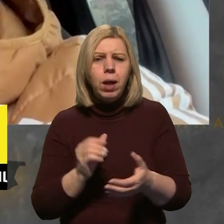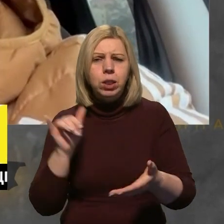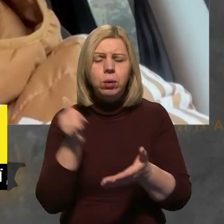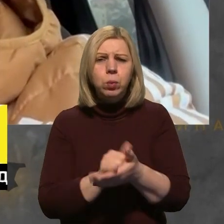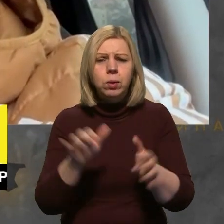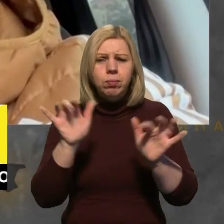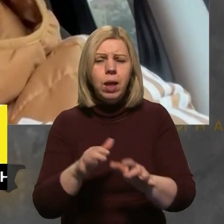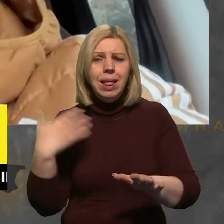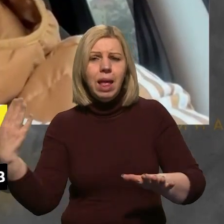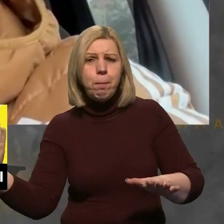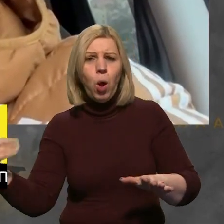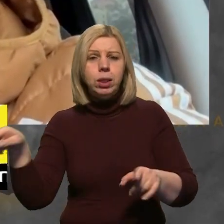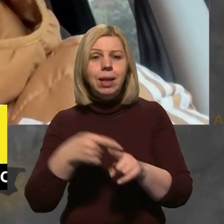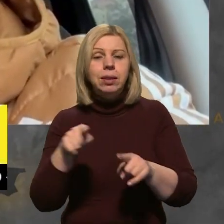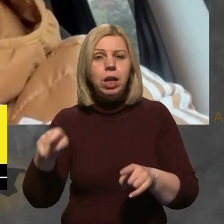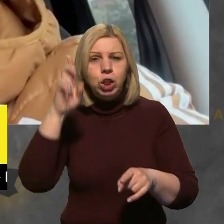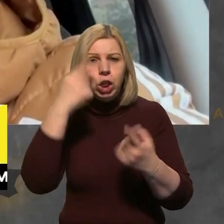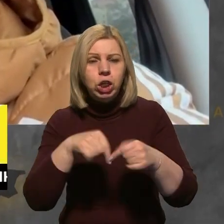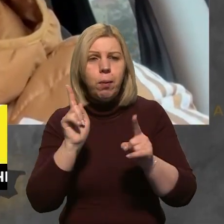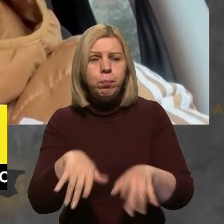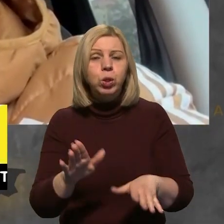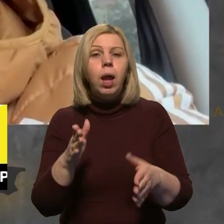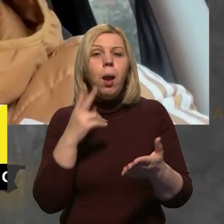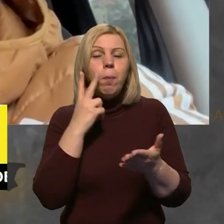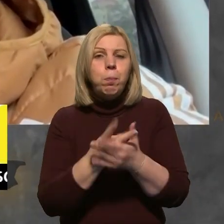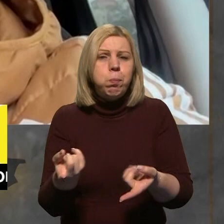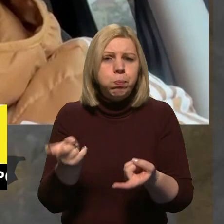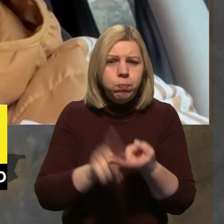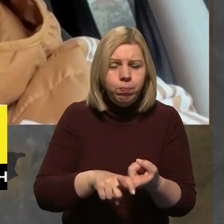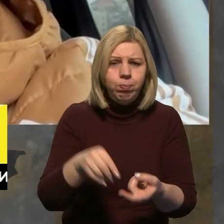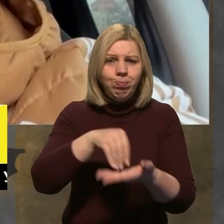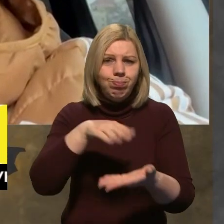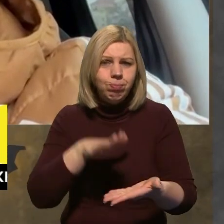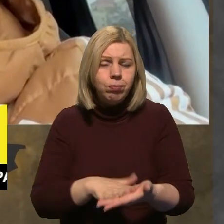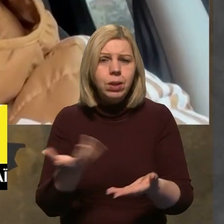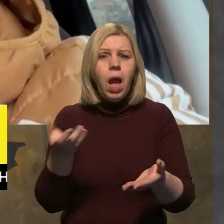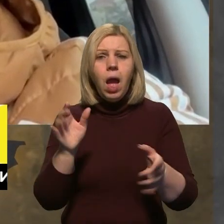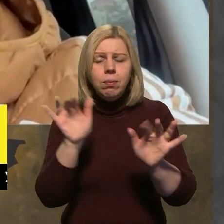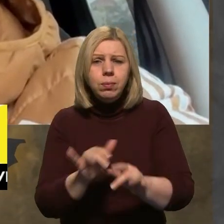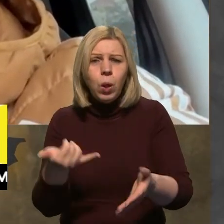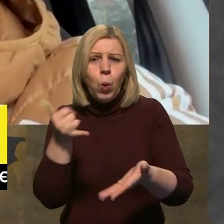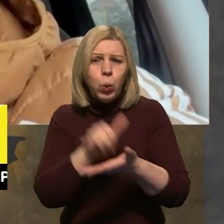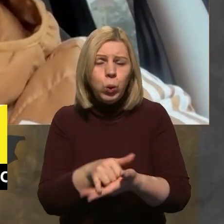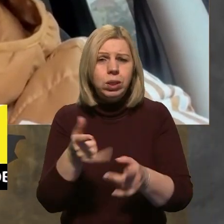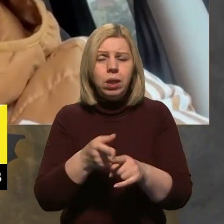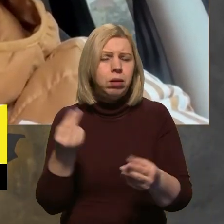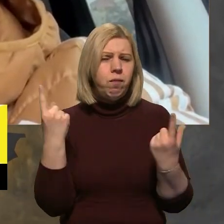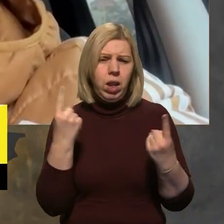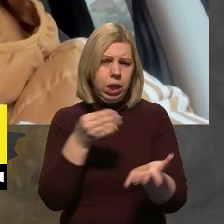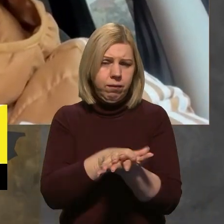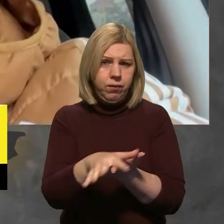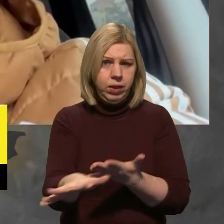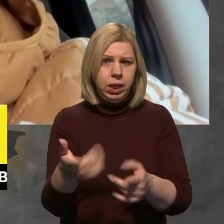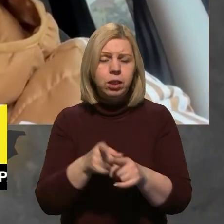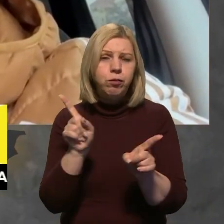іншому боці, на боці тієї країни, яка буде розгортати, підключати до реєстрів, і це також досить великі витрати, які їм